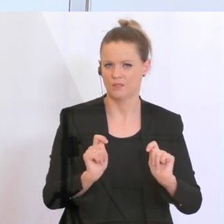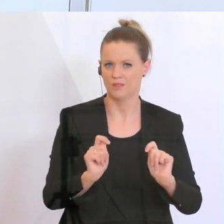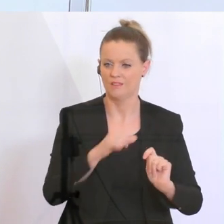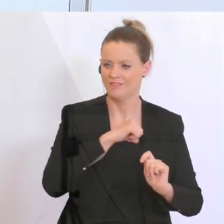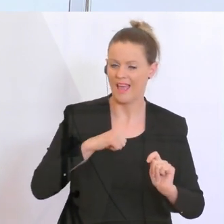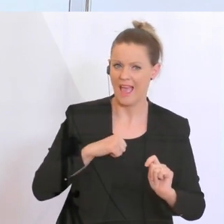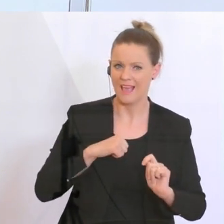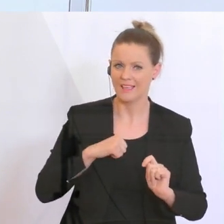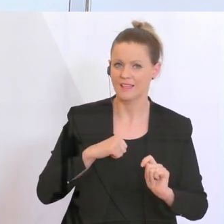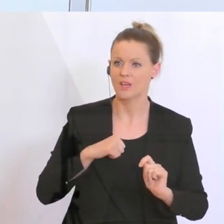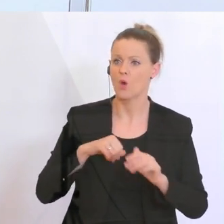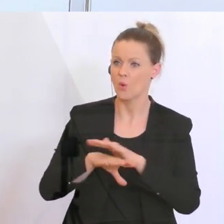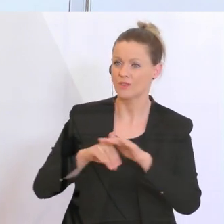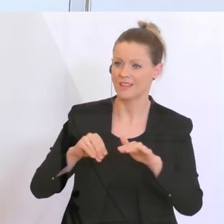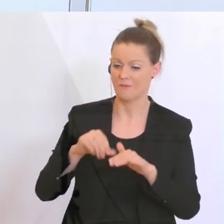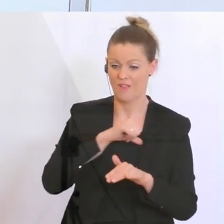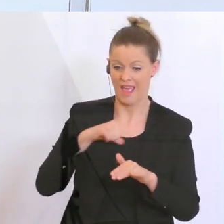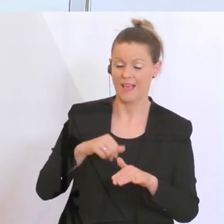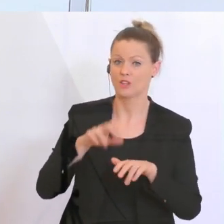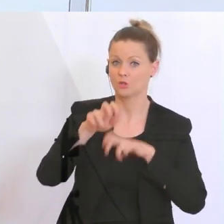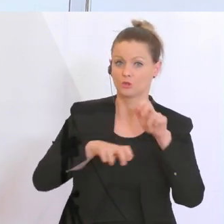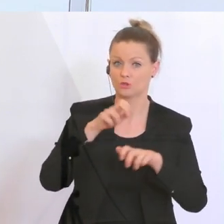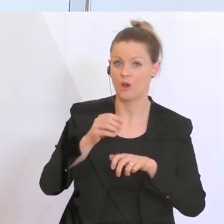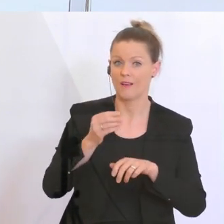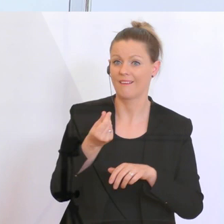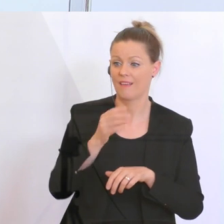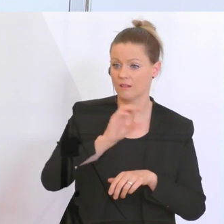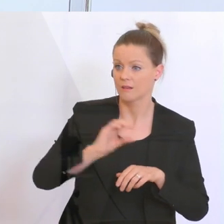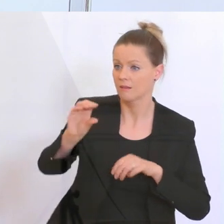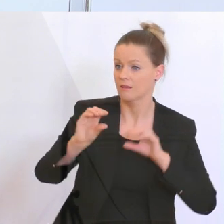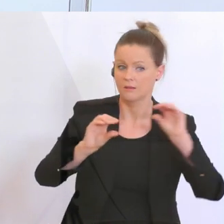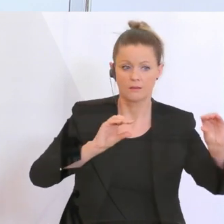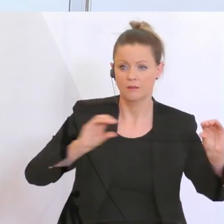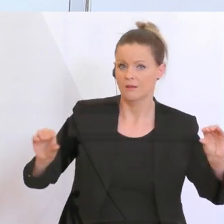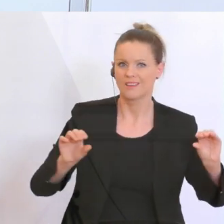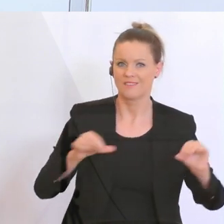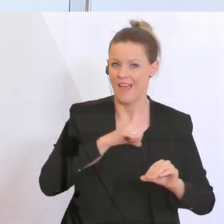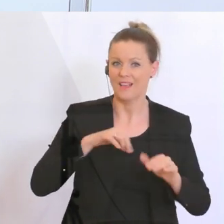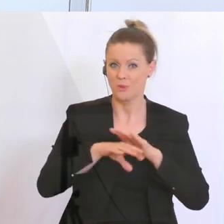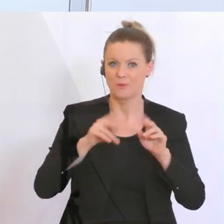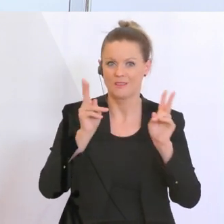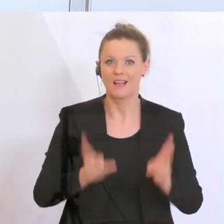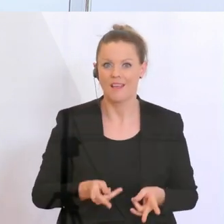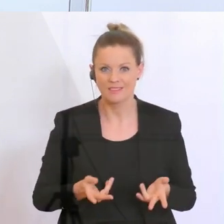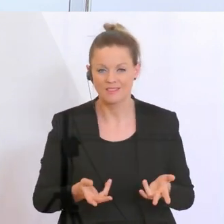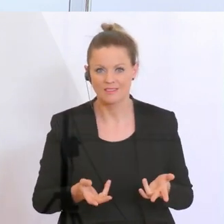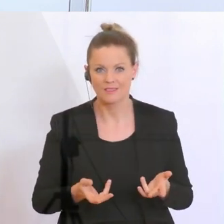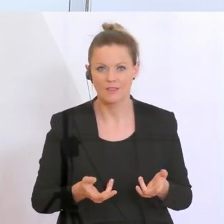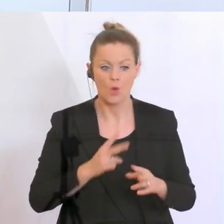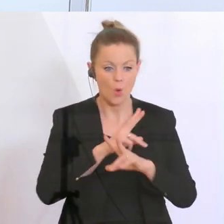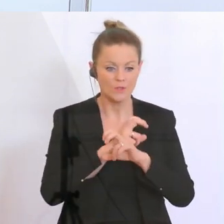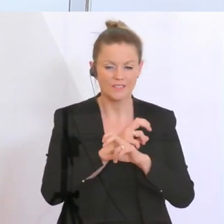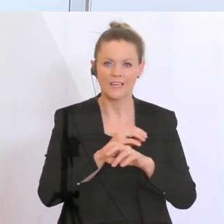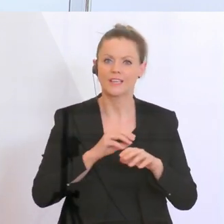ihrem eigenen Steuergeld helfen können. Ich habe kein Verständnis dafür, wenn wir mit österreichischem Steuergeld